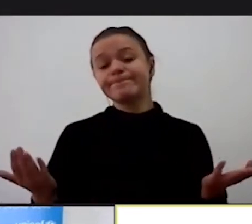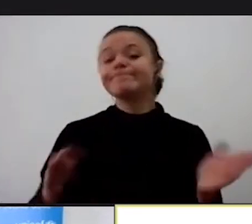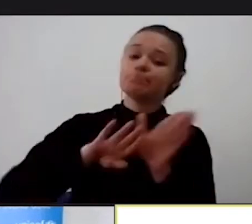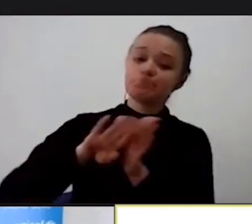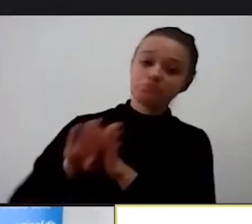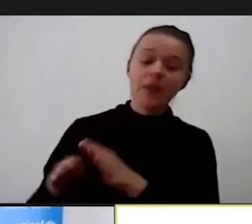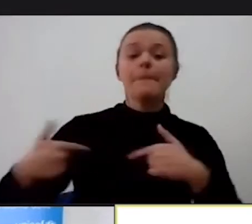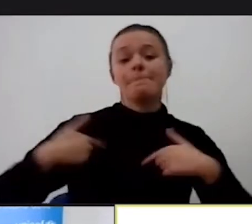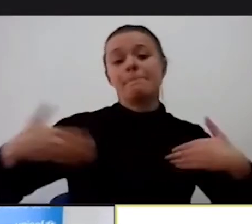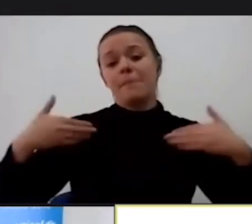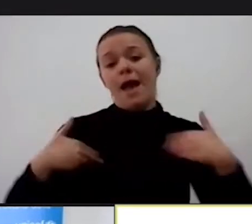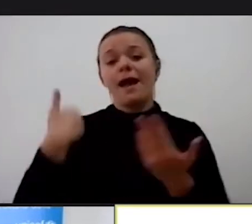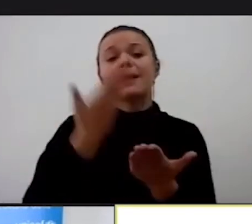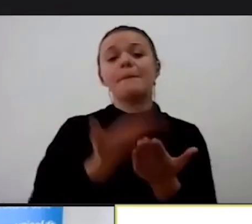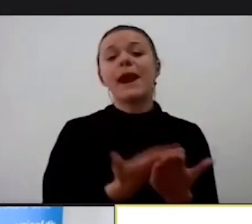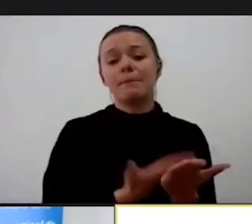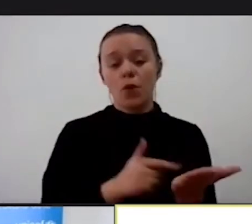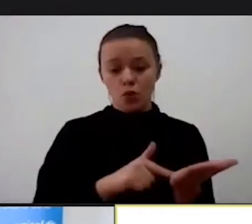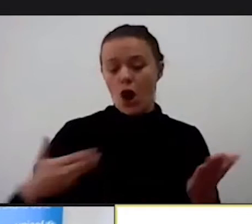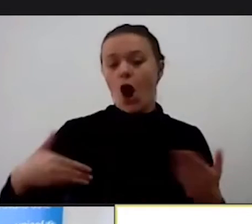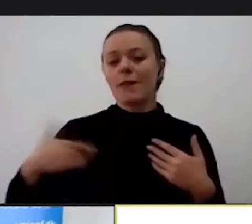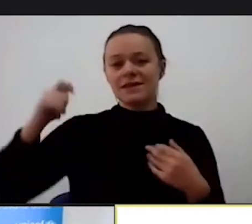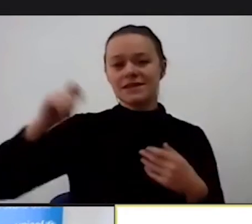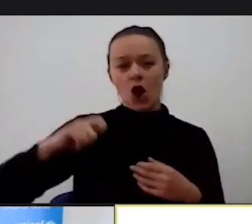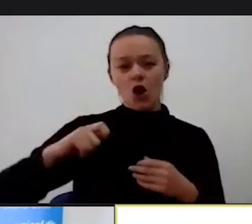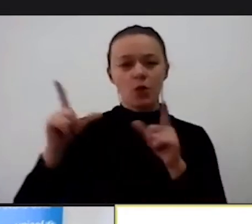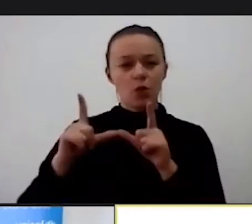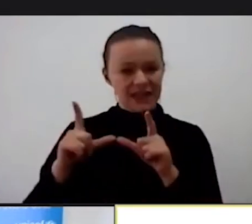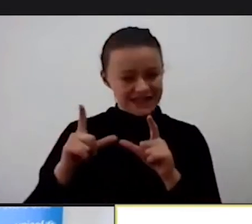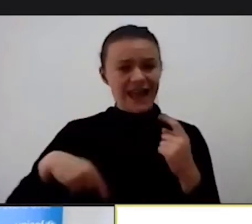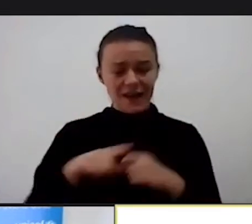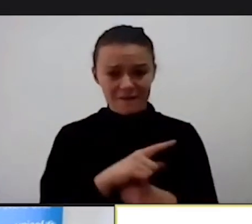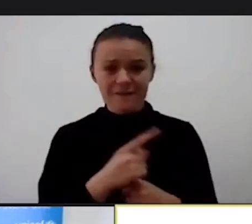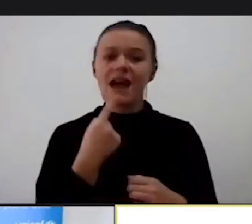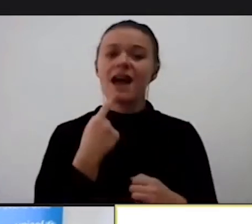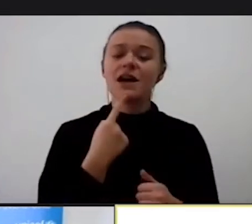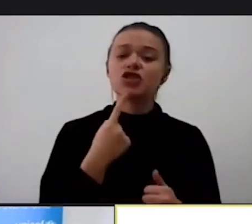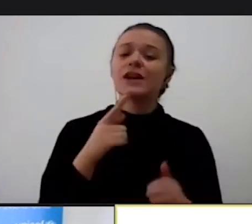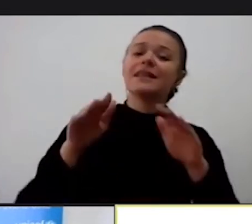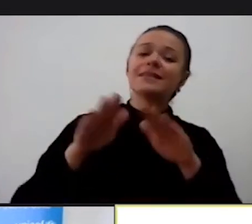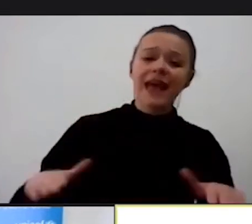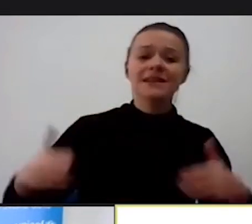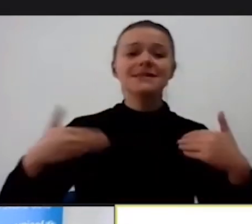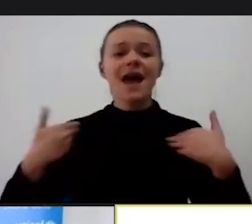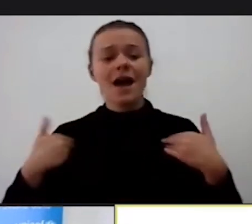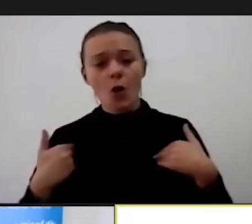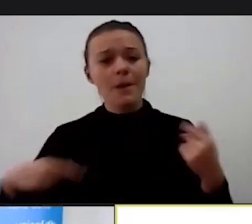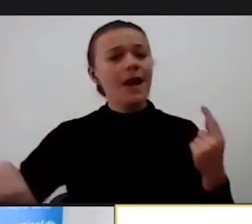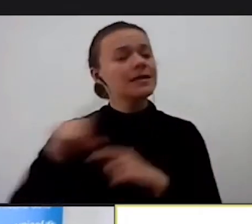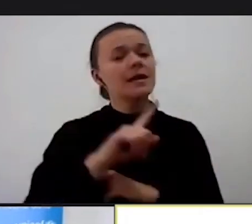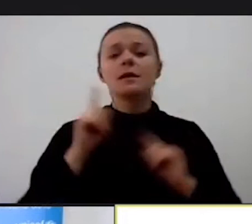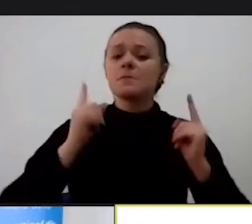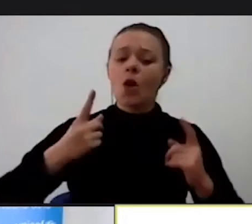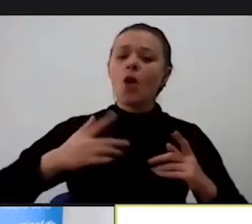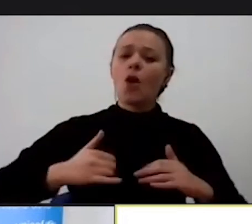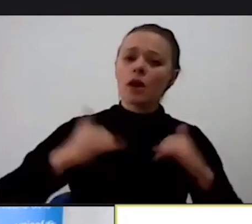preporuke. Omladinski odbor UNICEF-a kaže da deca i adolescenti moraju da odrastaju u nenasilnoj i